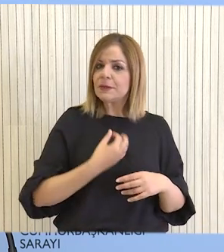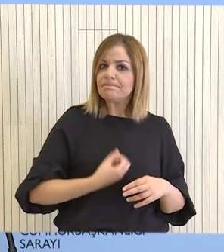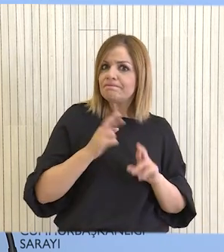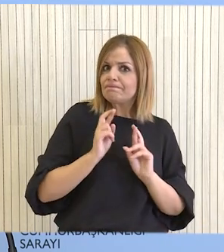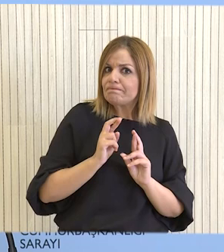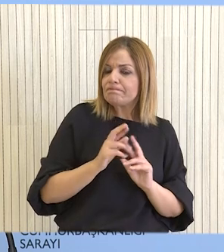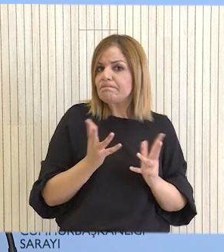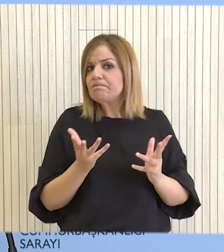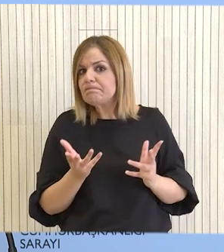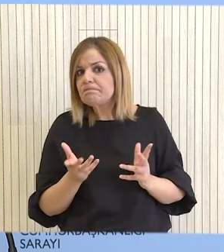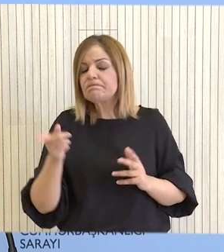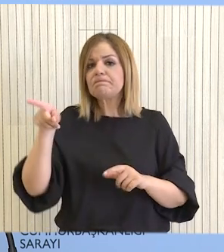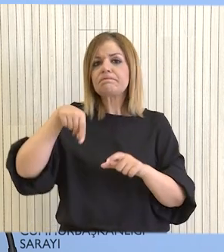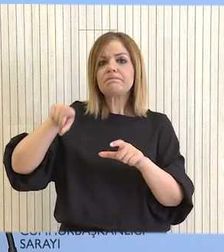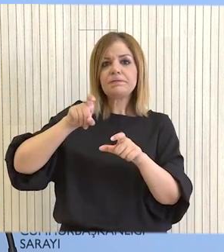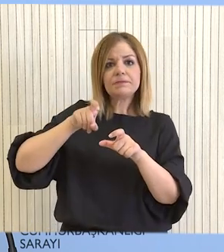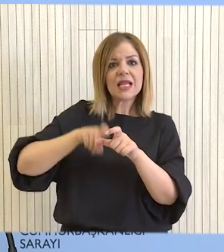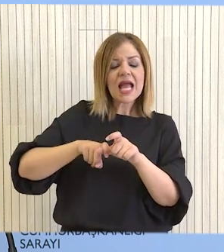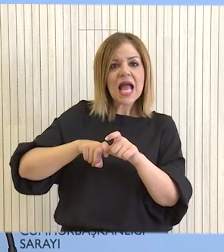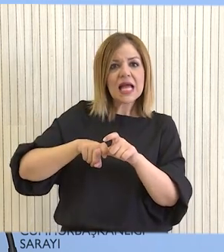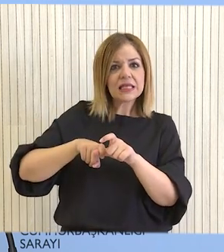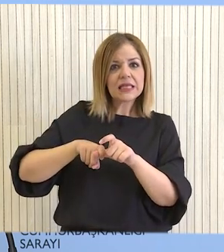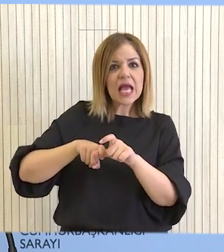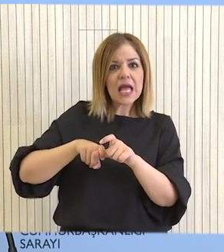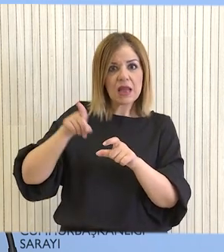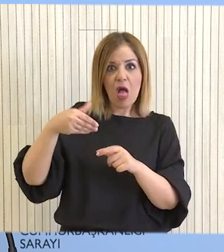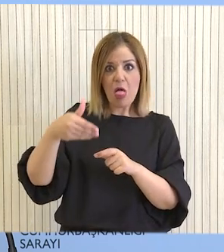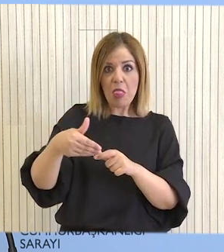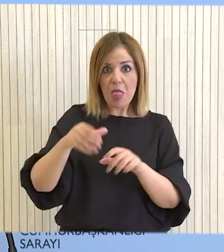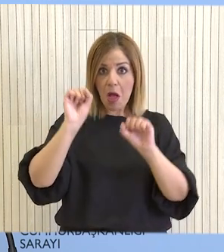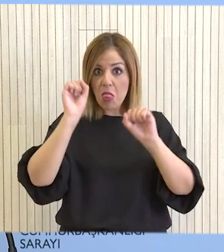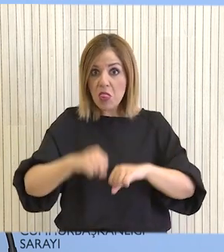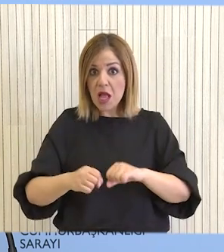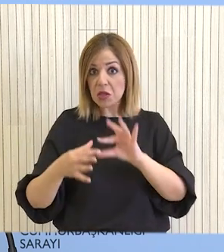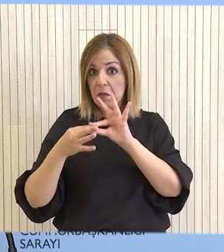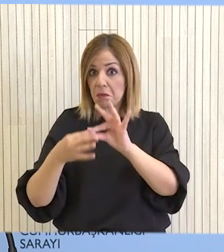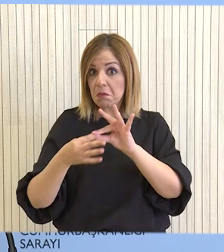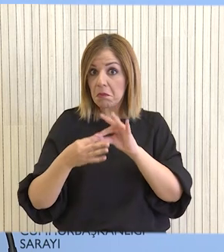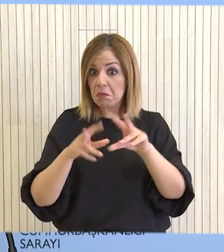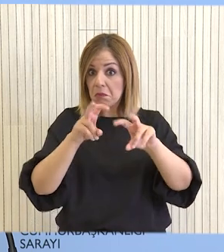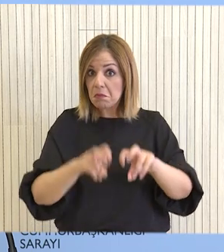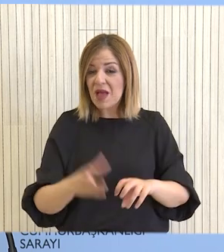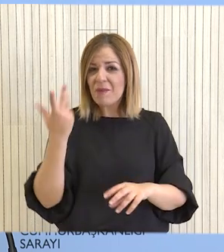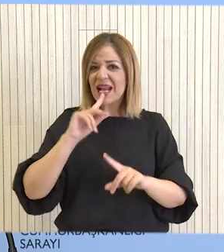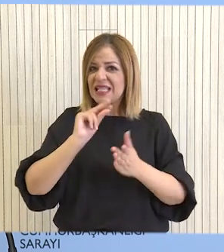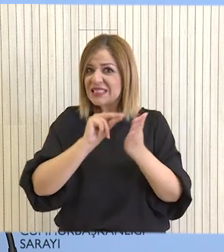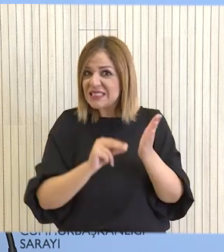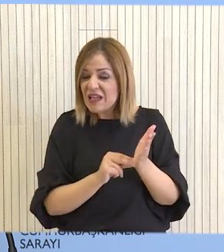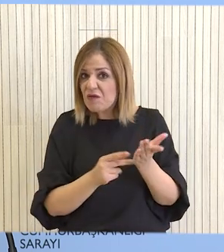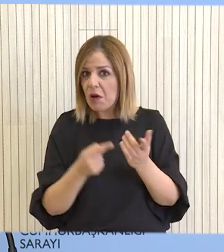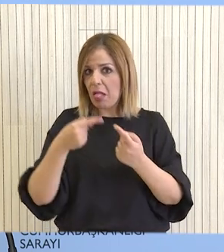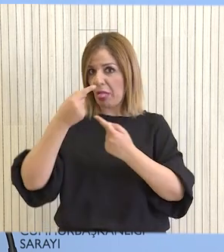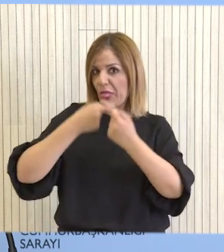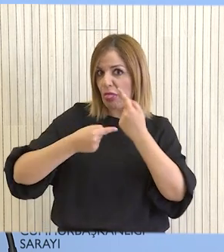Αυτό σημαίνει ότι η Σεύβρον αναμένατε να υλοποιήσει τις δεσμεύσεις από το Συμφώριο της. Έχει